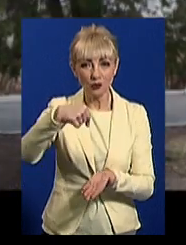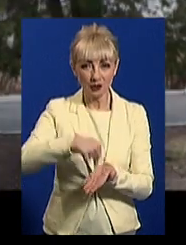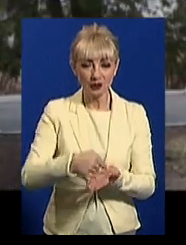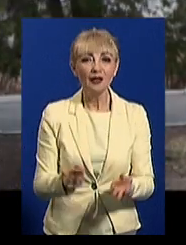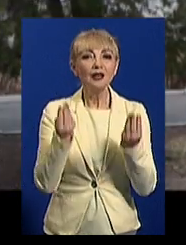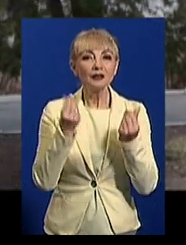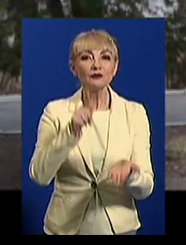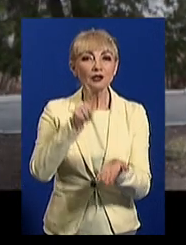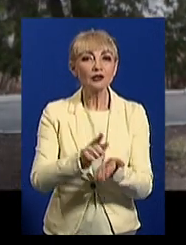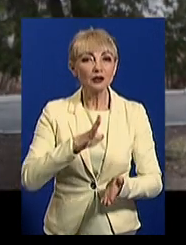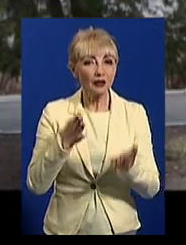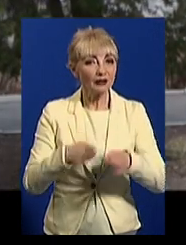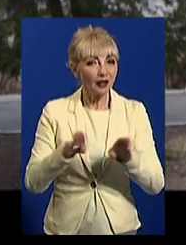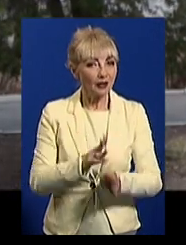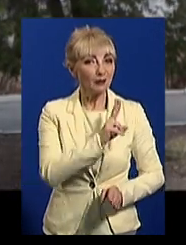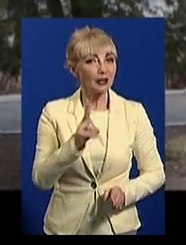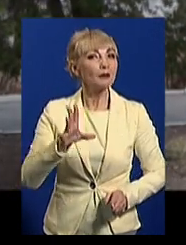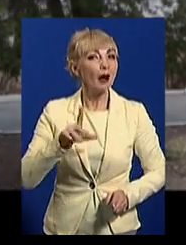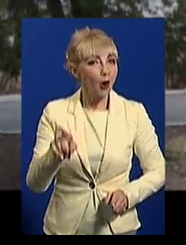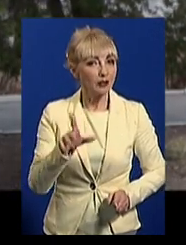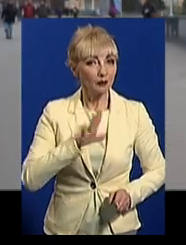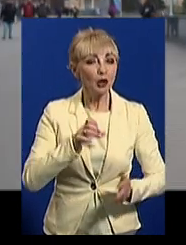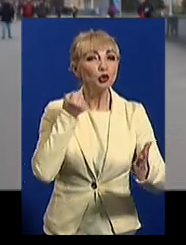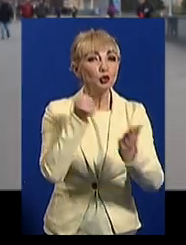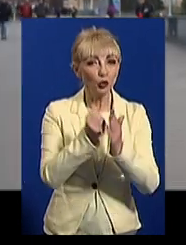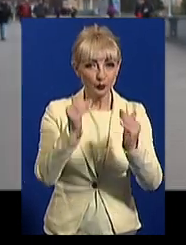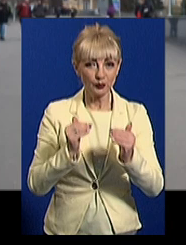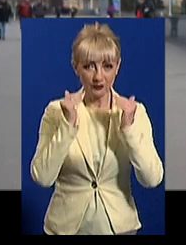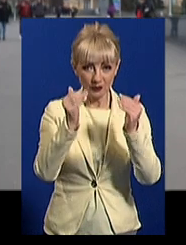Тарифи повинні бути такими, якими вони були до цього підвищення.